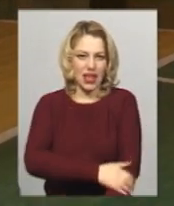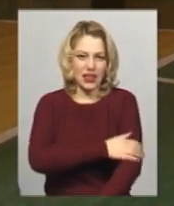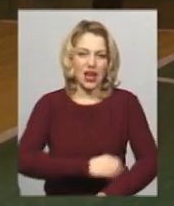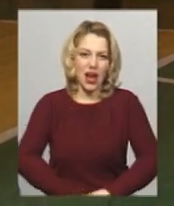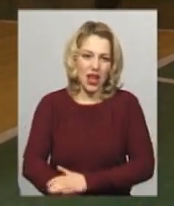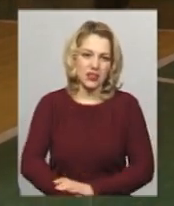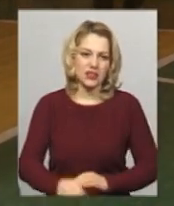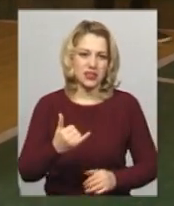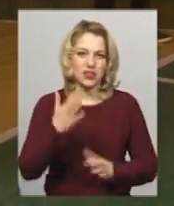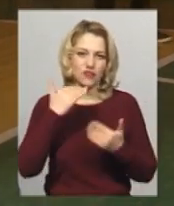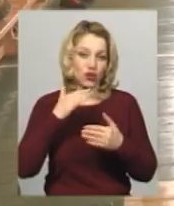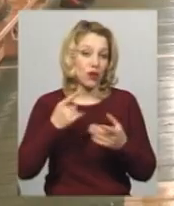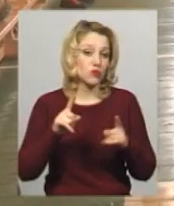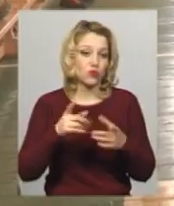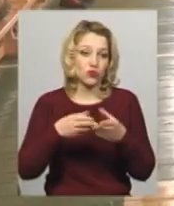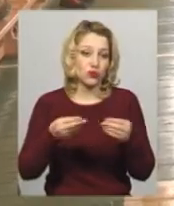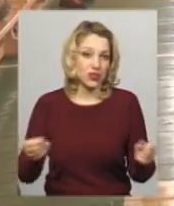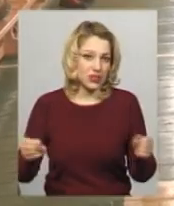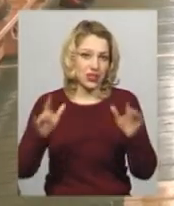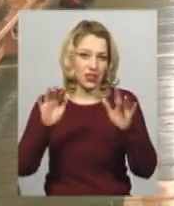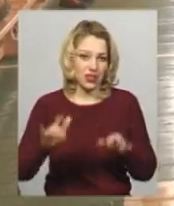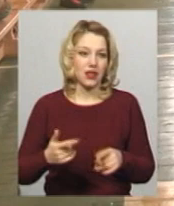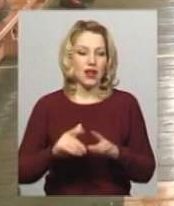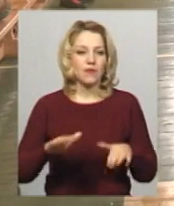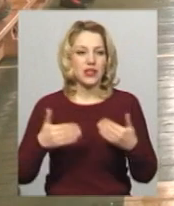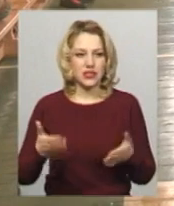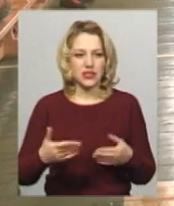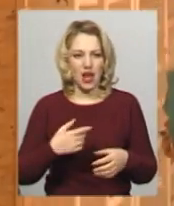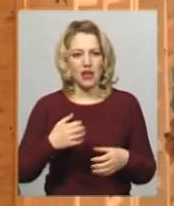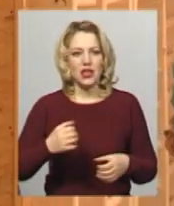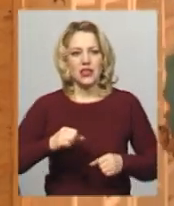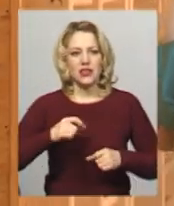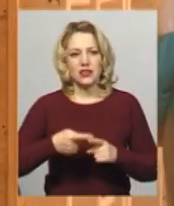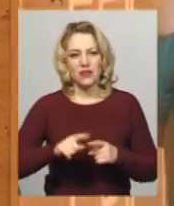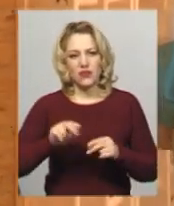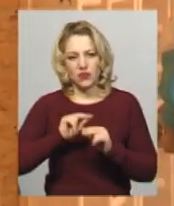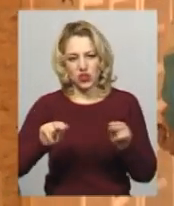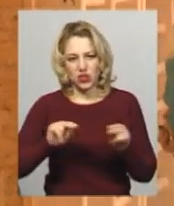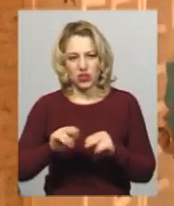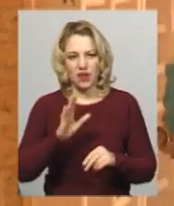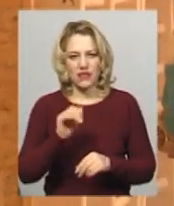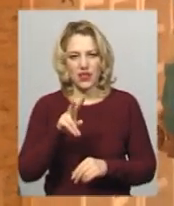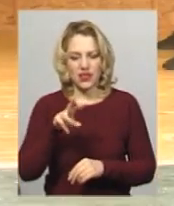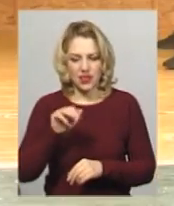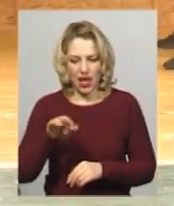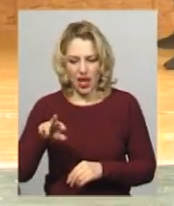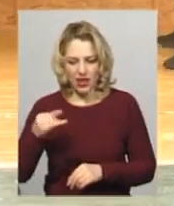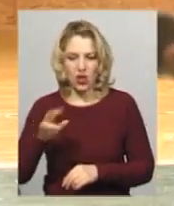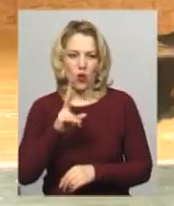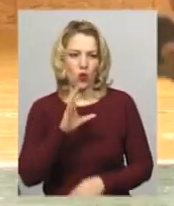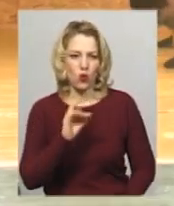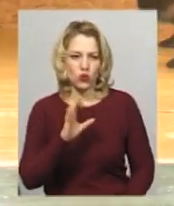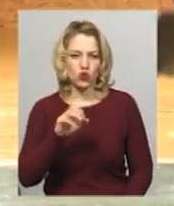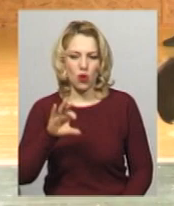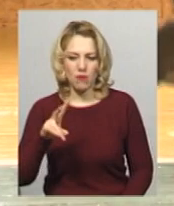а от зараз водою, снігу вже нема. Ініціатором загортовування став учитель фізкультури Віталій Костомаха. Ідею запозичив, переглядаючи закордонні